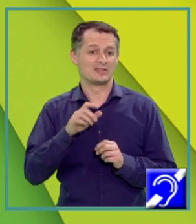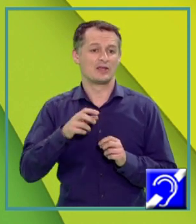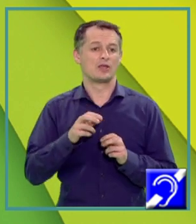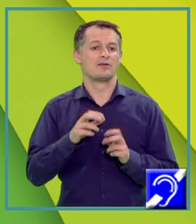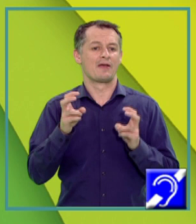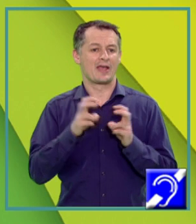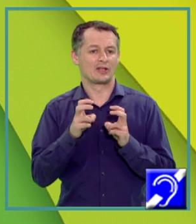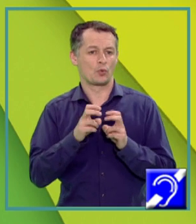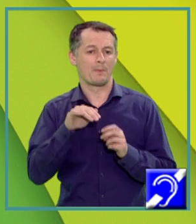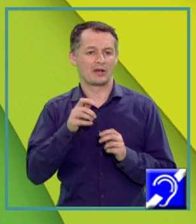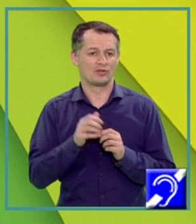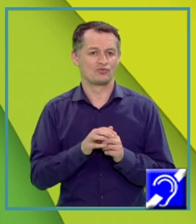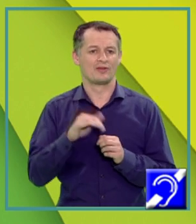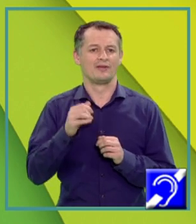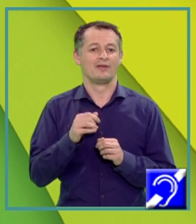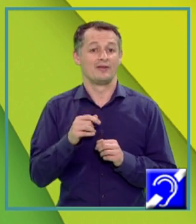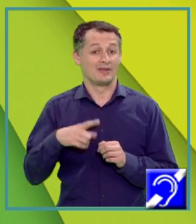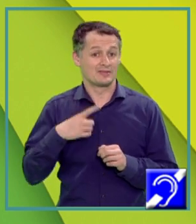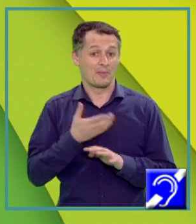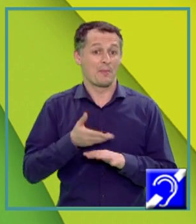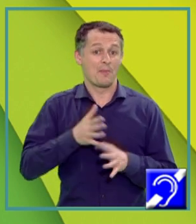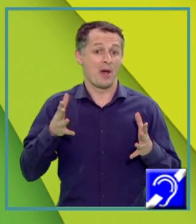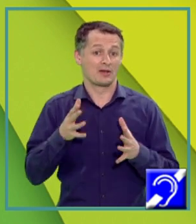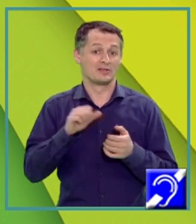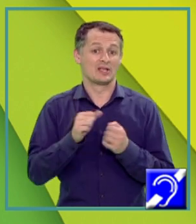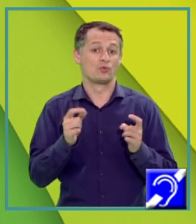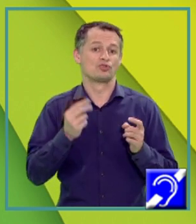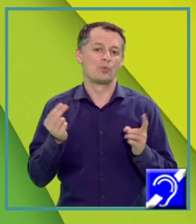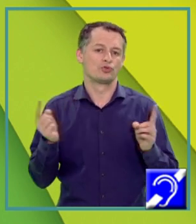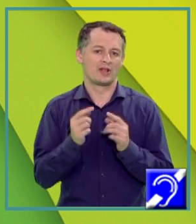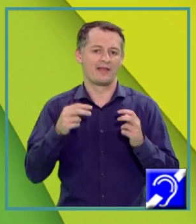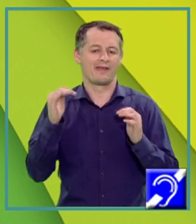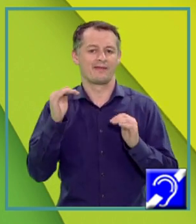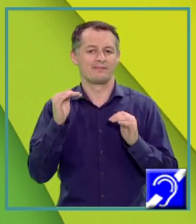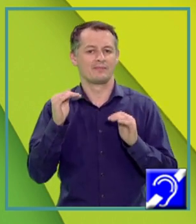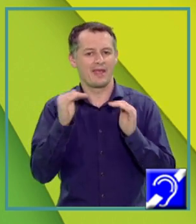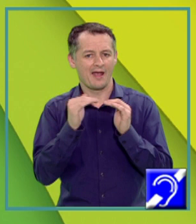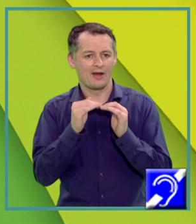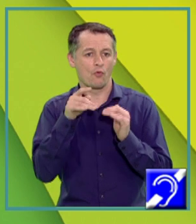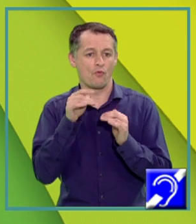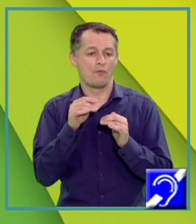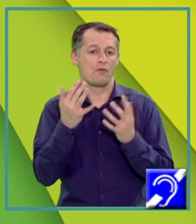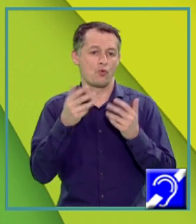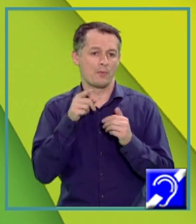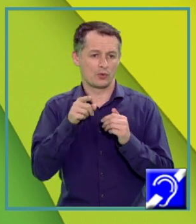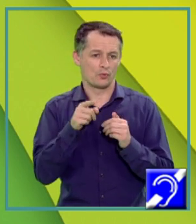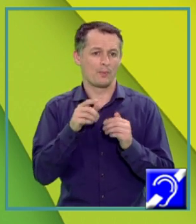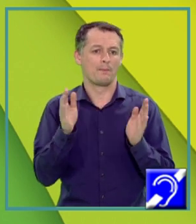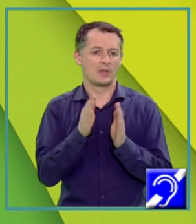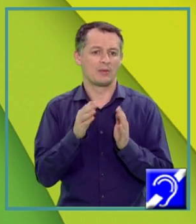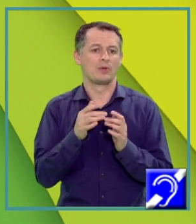egală cu o valoare minimă numită frecvență de prag specifică fiecărui metal.